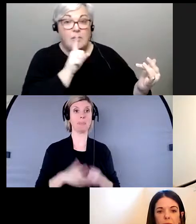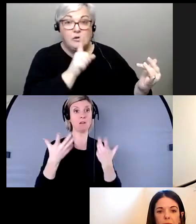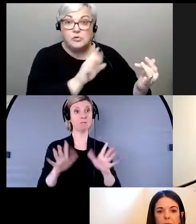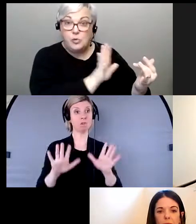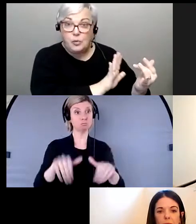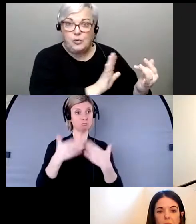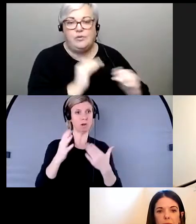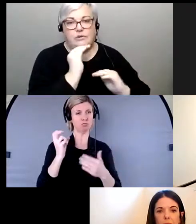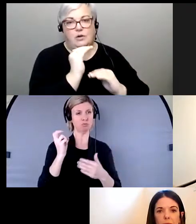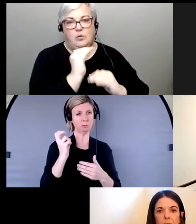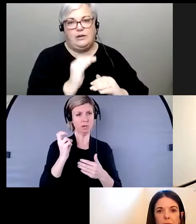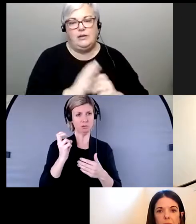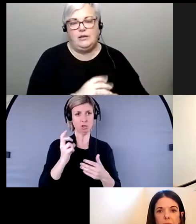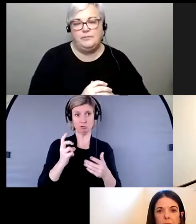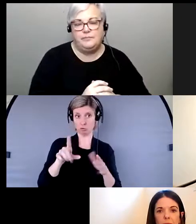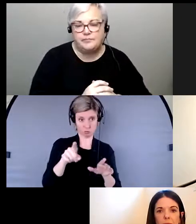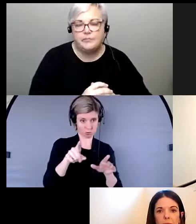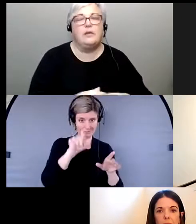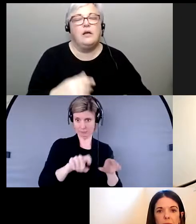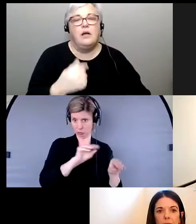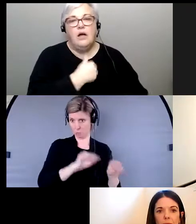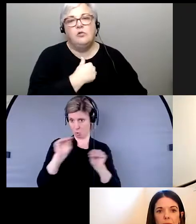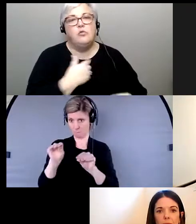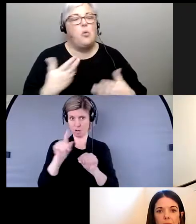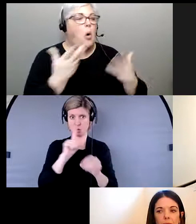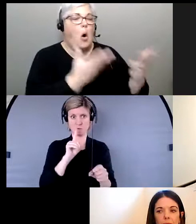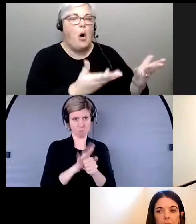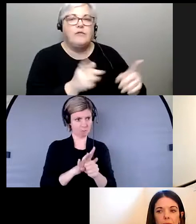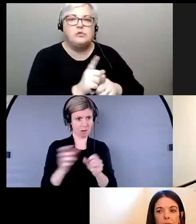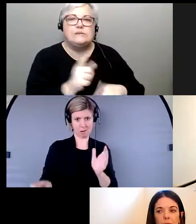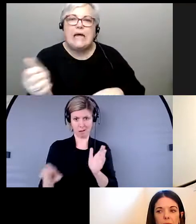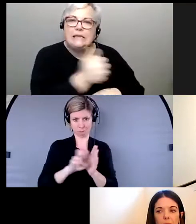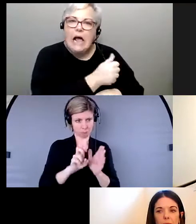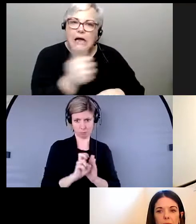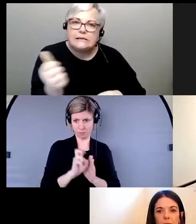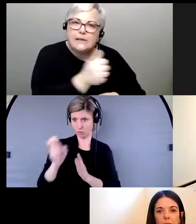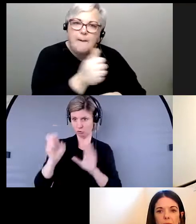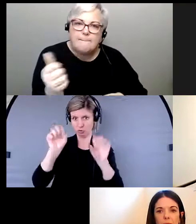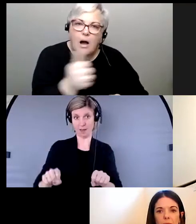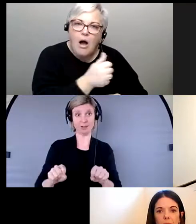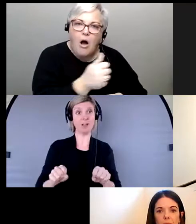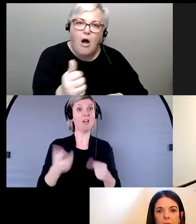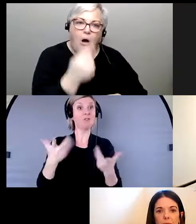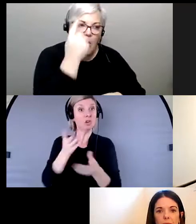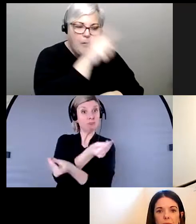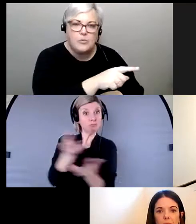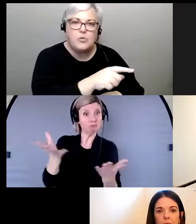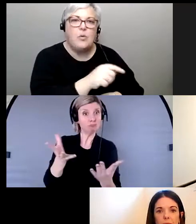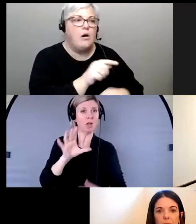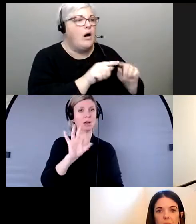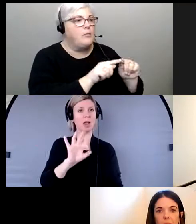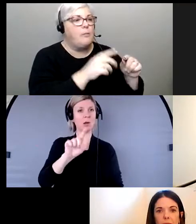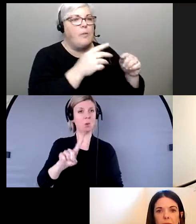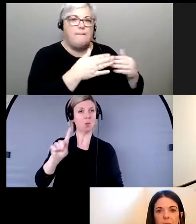'elles étaient en sécurité. Nous leur avons offert du transport pour qu'elles puissent se rendre à leur nouveau lieu de